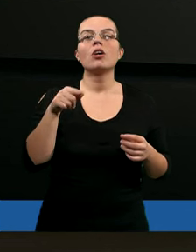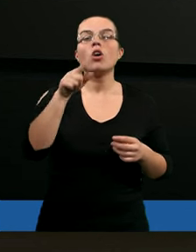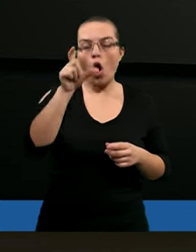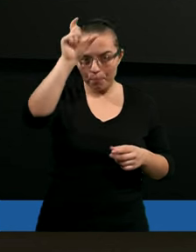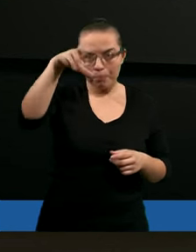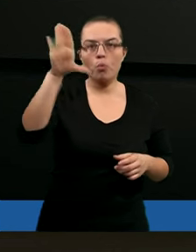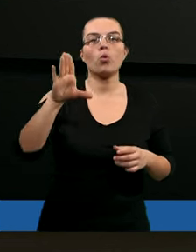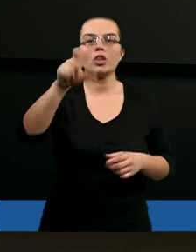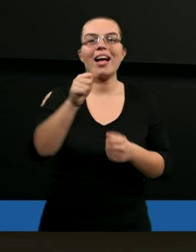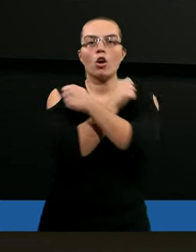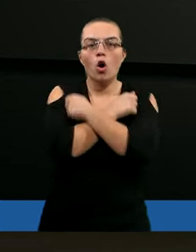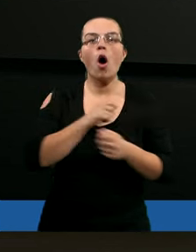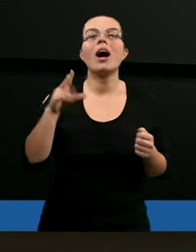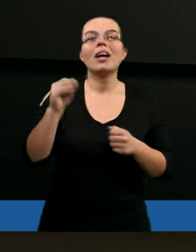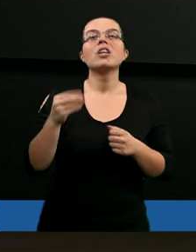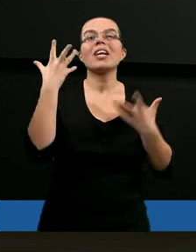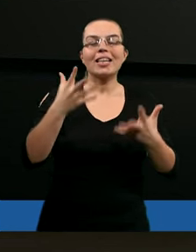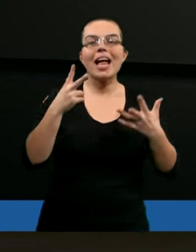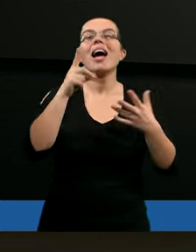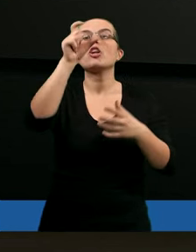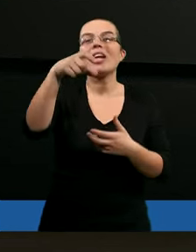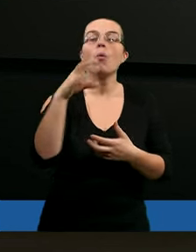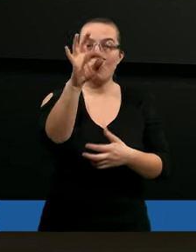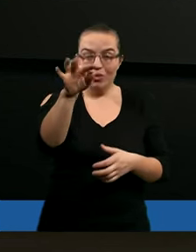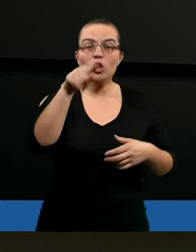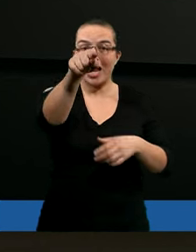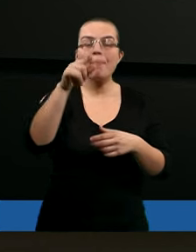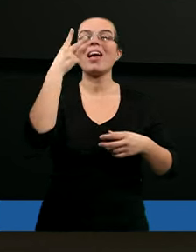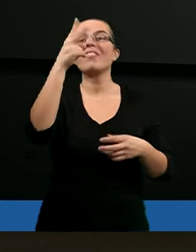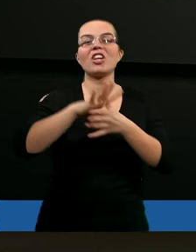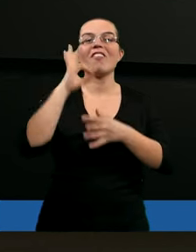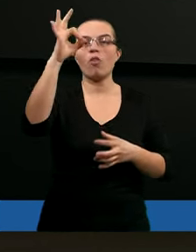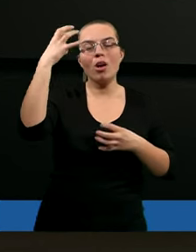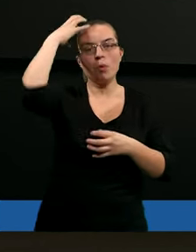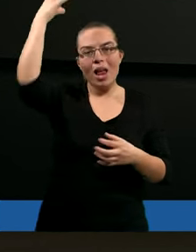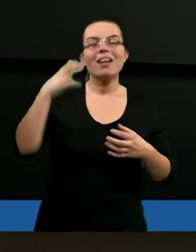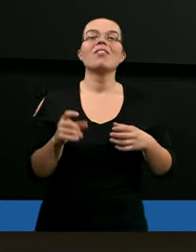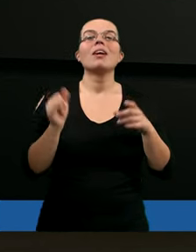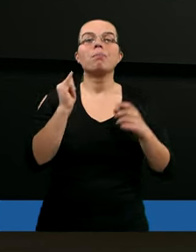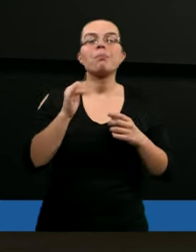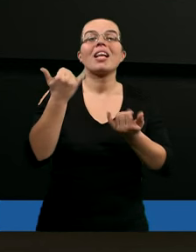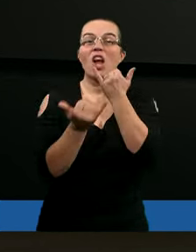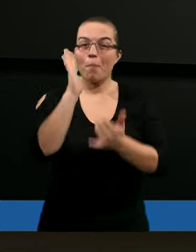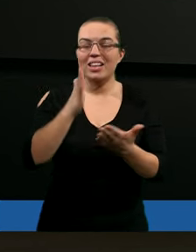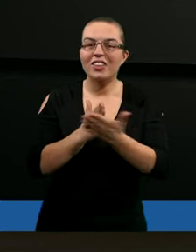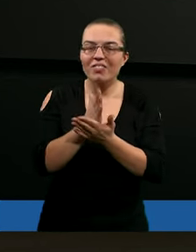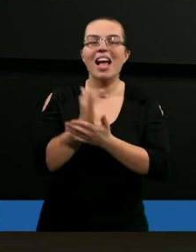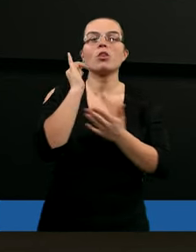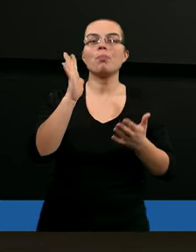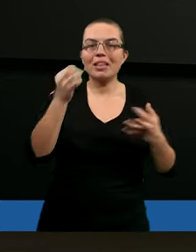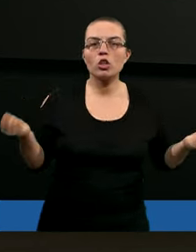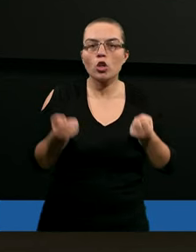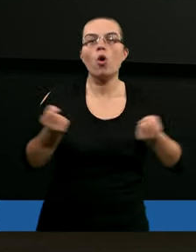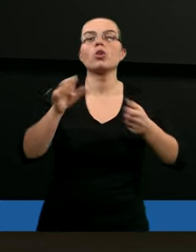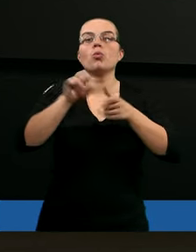On Cię kocha, że chce Cię widzieć w swoim Królestwie. Jeżeli tylko Mu zaufasz, jeżeli tylko będziesz wierzył, że Jezus